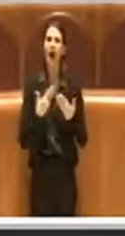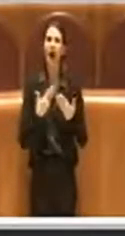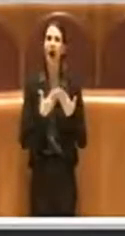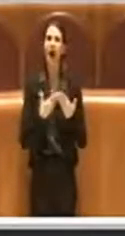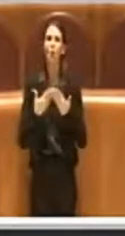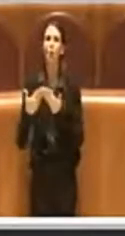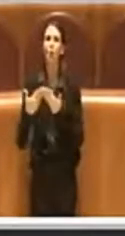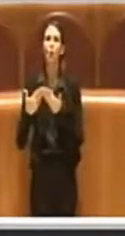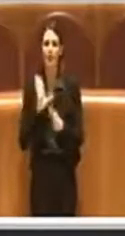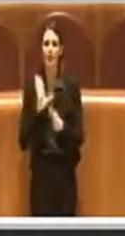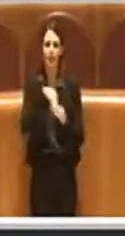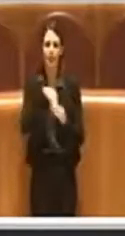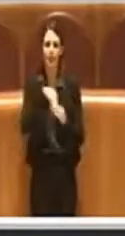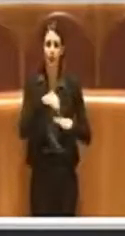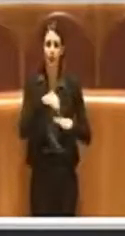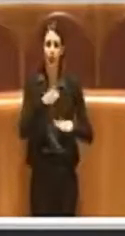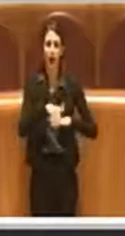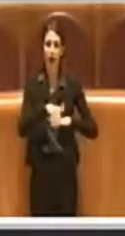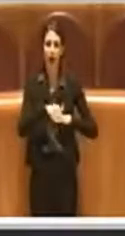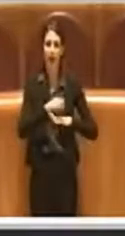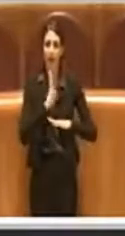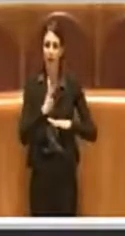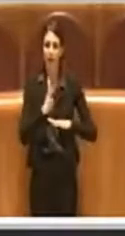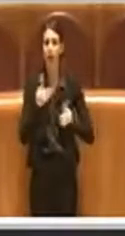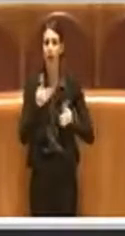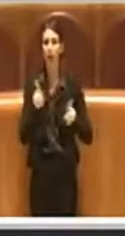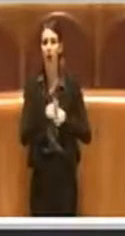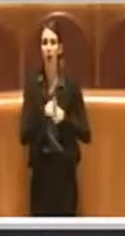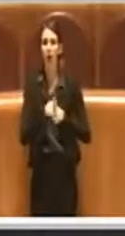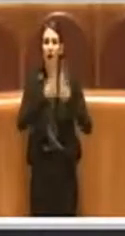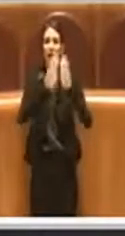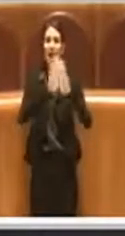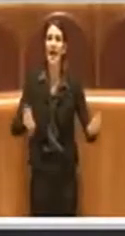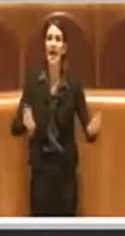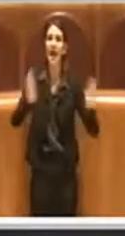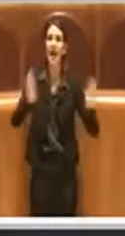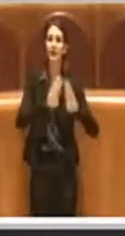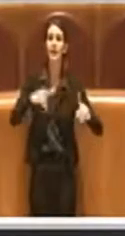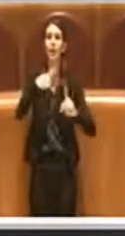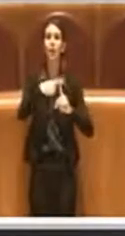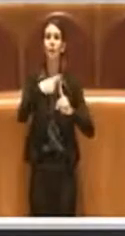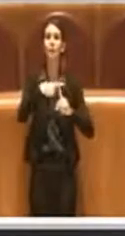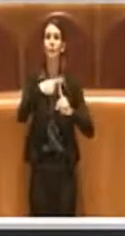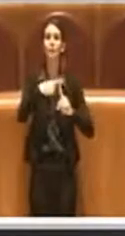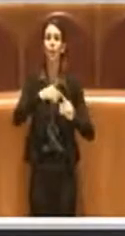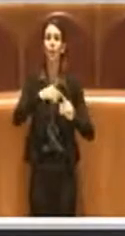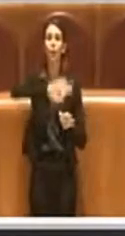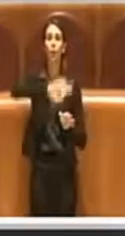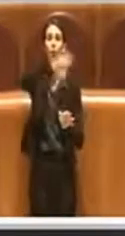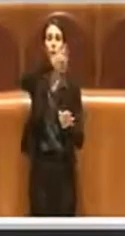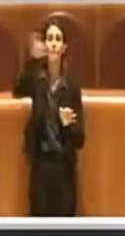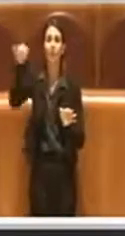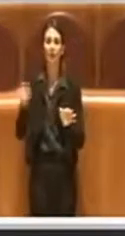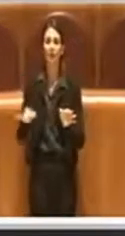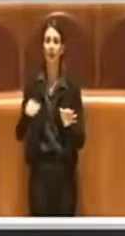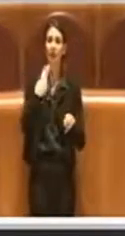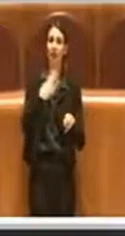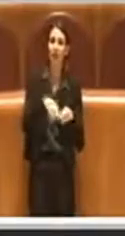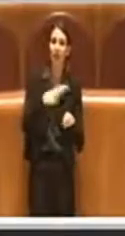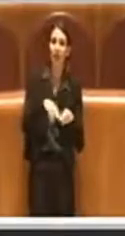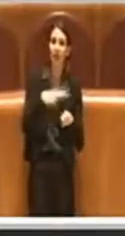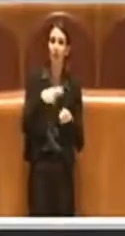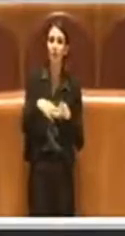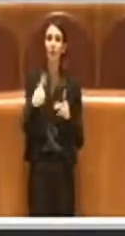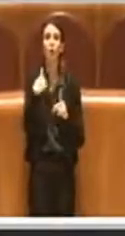'interno dell'allegato B, quindi le tende autoportanti a pacchetto a rullo, i montanti in legno alluminio, copertura in tela crezza e mantovana solo